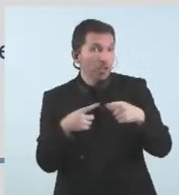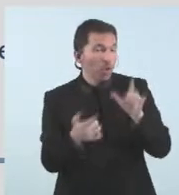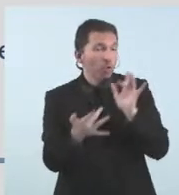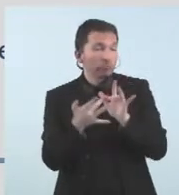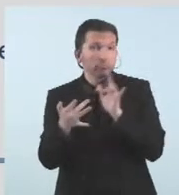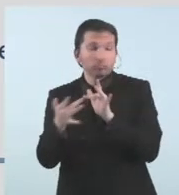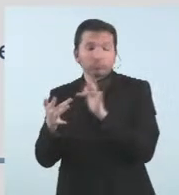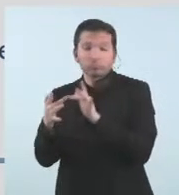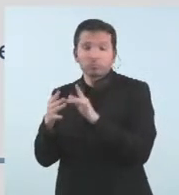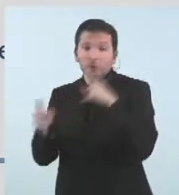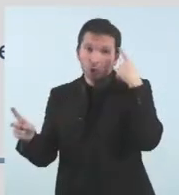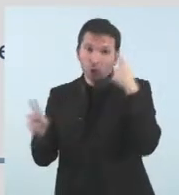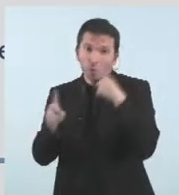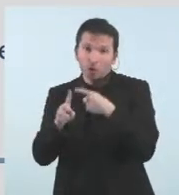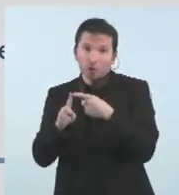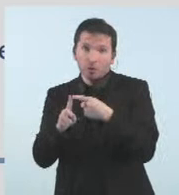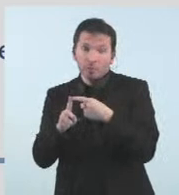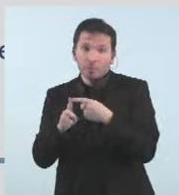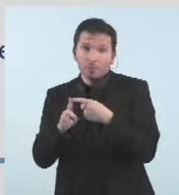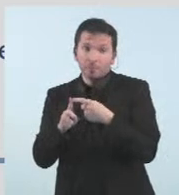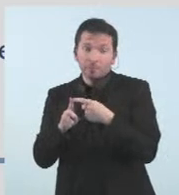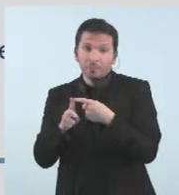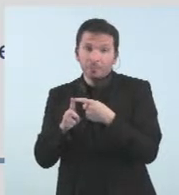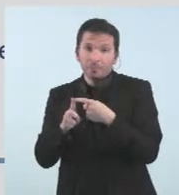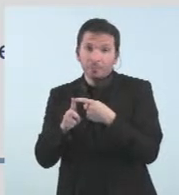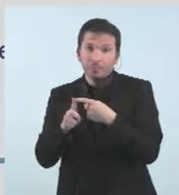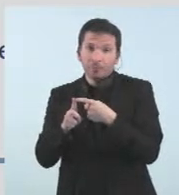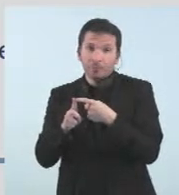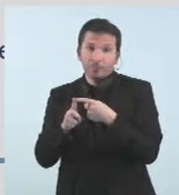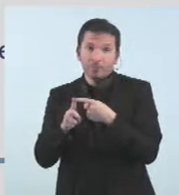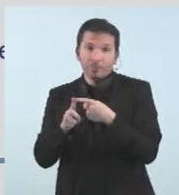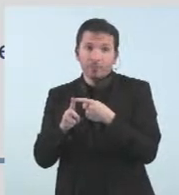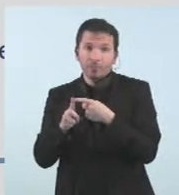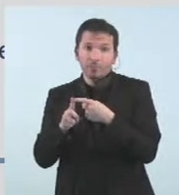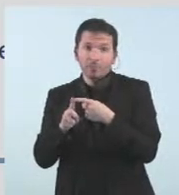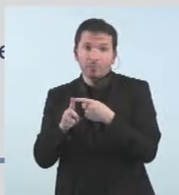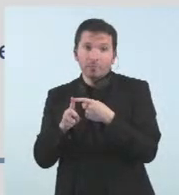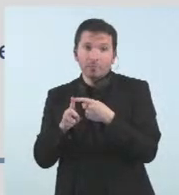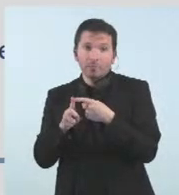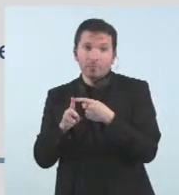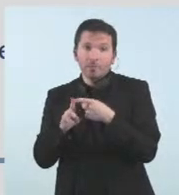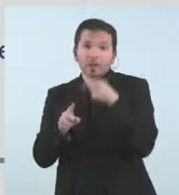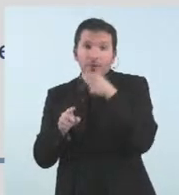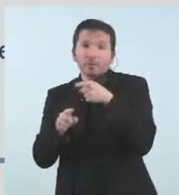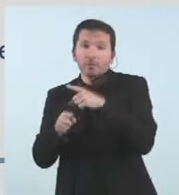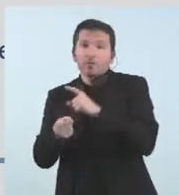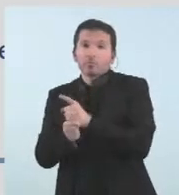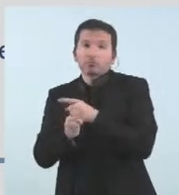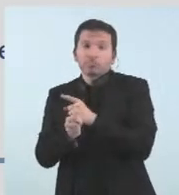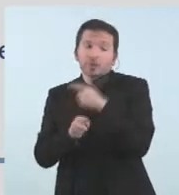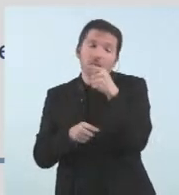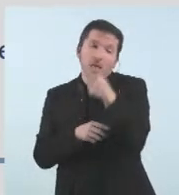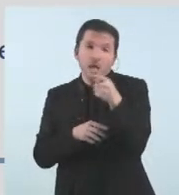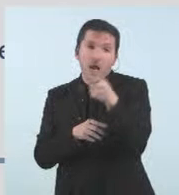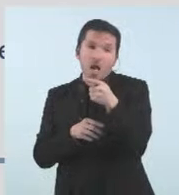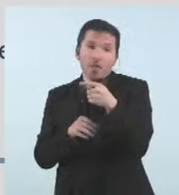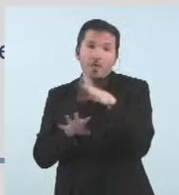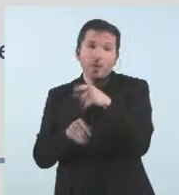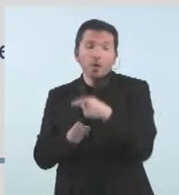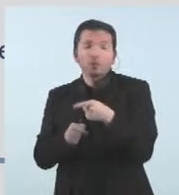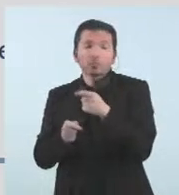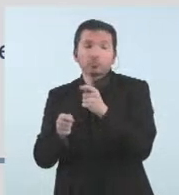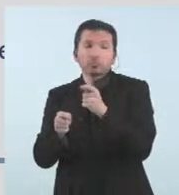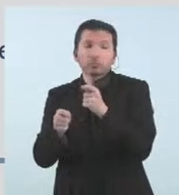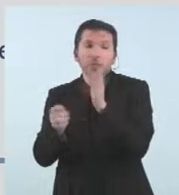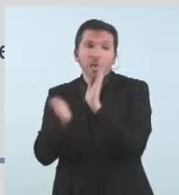que tenen com a objectiu és tenir en compte els neguits les modificacions i els dubtes que